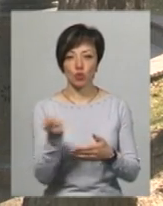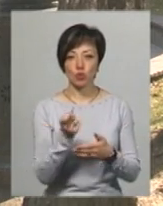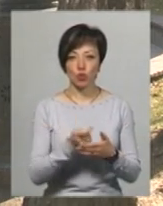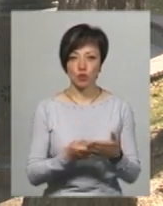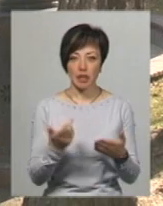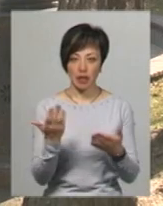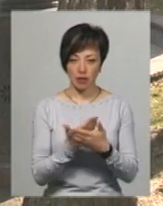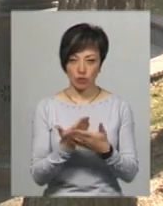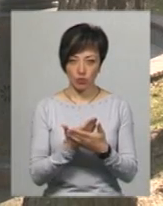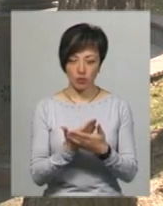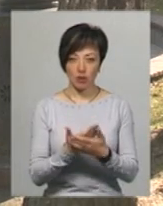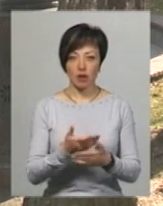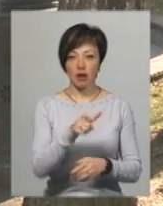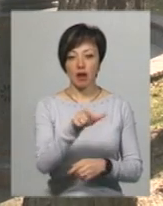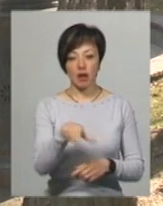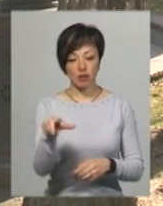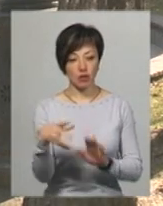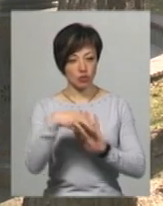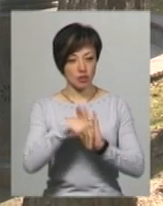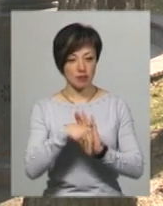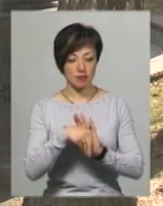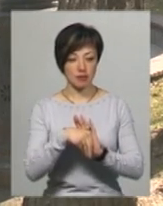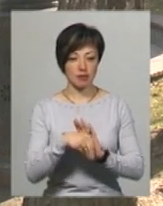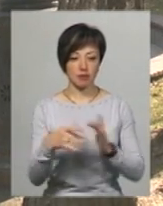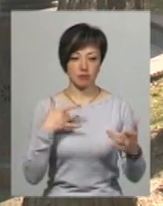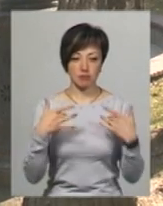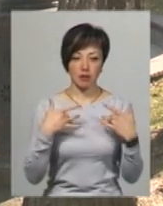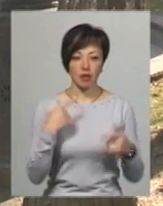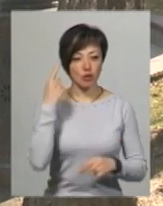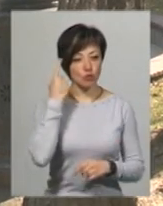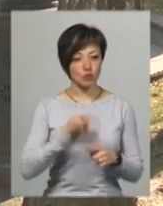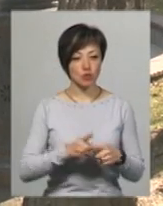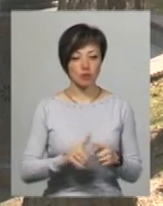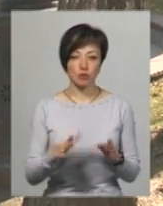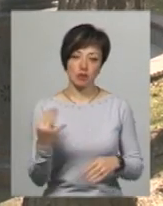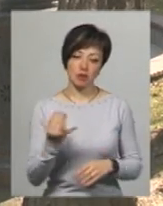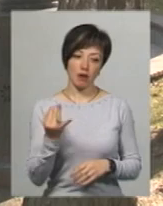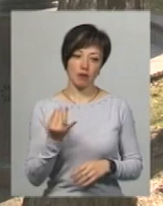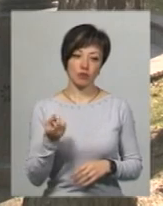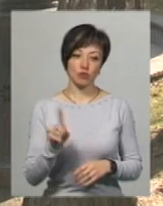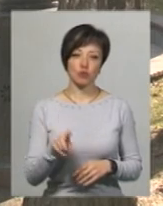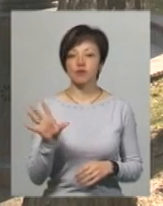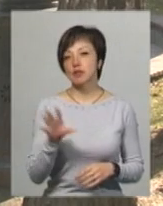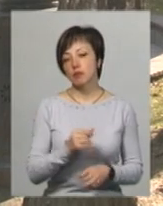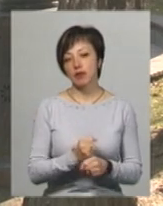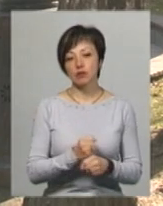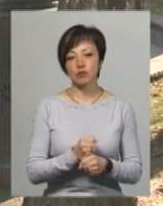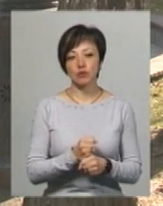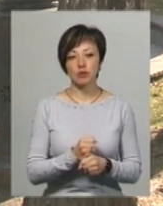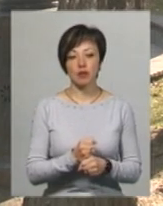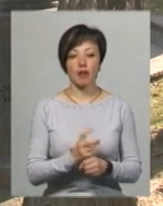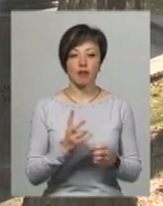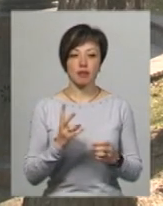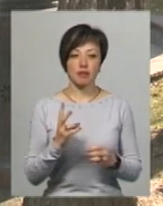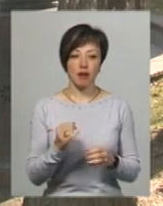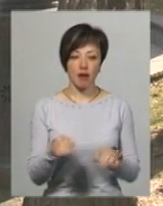кінокартини, глядач, який задіяний. І я думаю, що це буде цікаво, тому що все працюється на